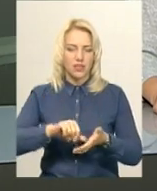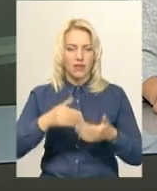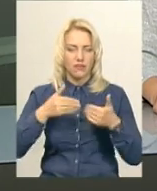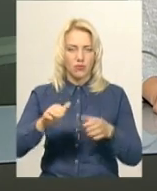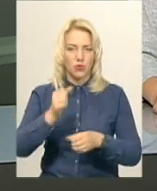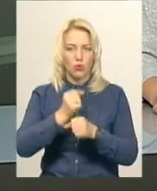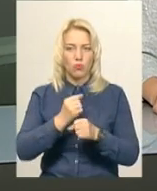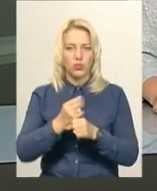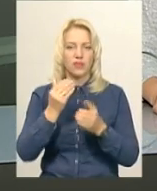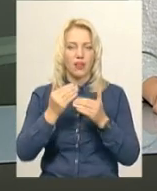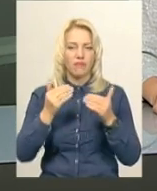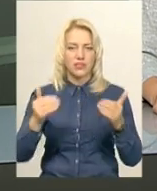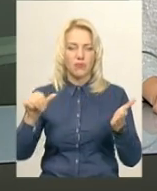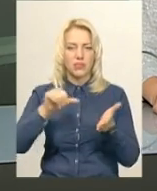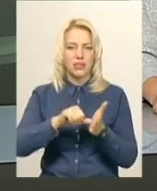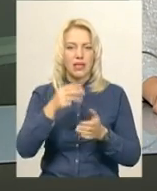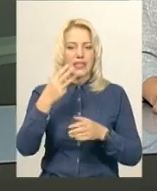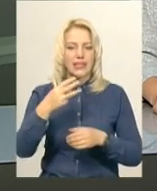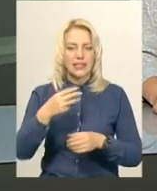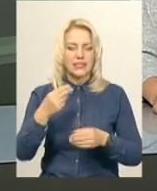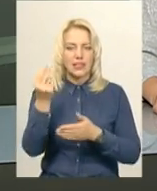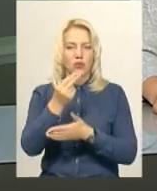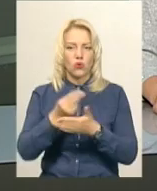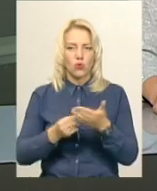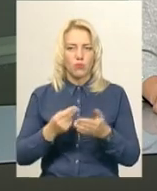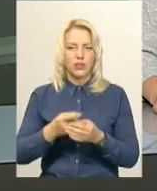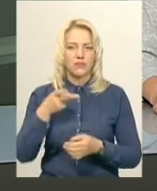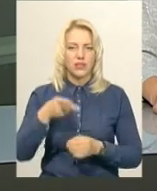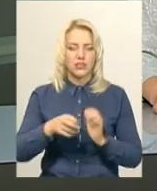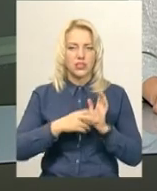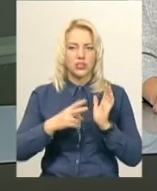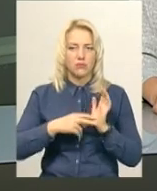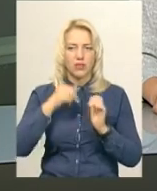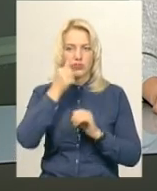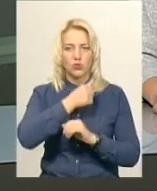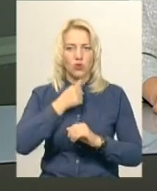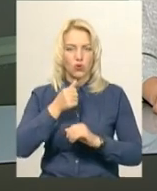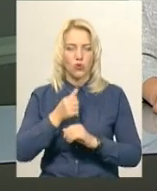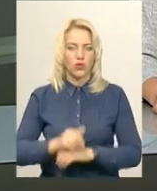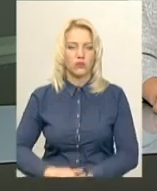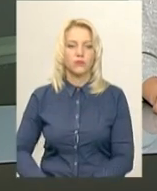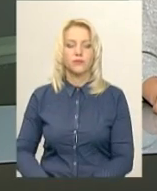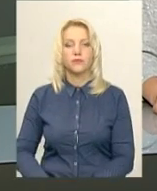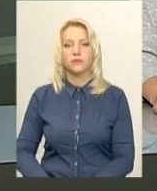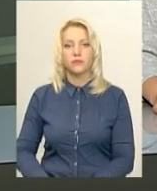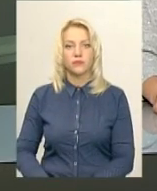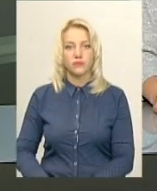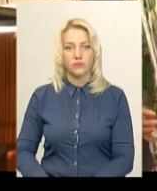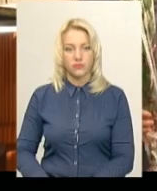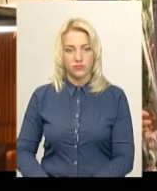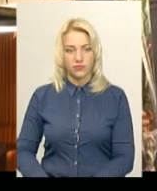роботи. На виставці представлено 30 робіт випускників 2017 року. Деталі у сюжеті Анастасії Олексюк.